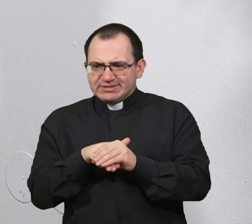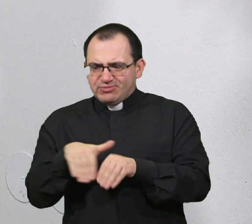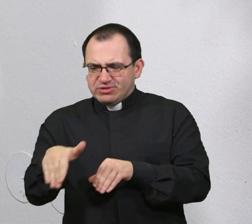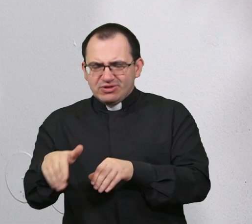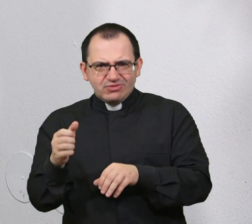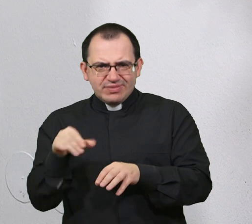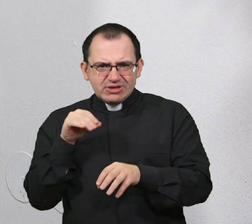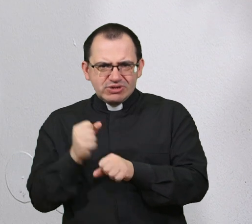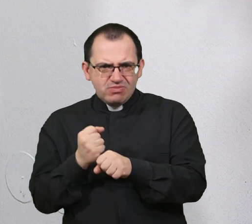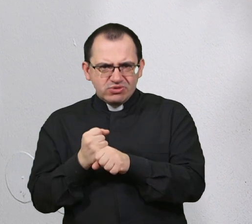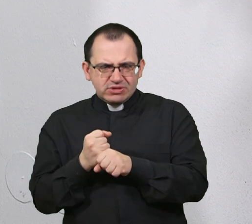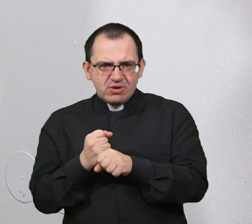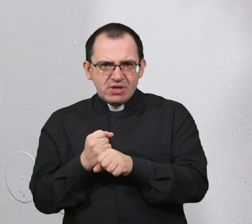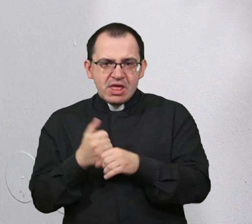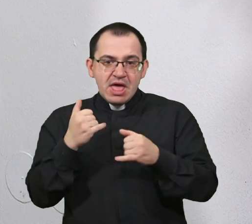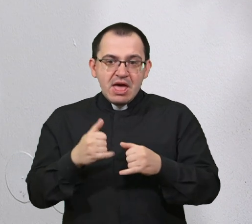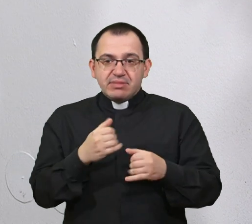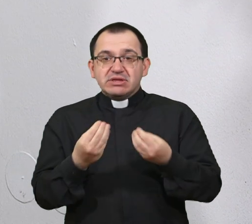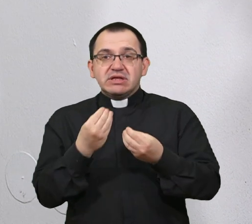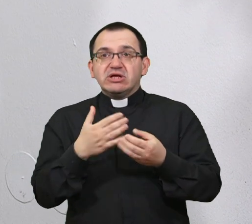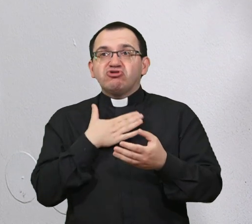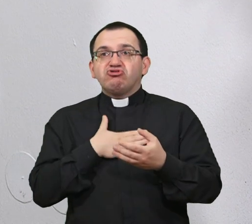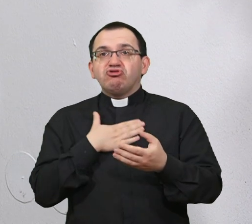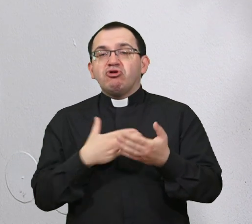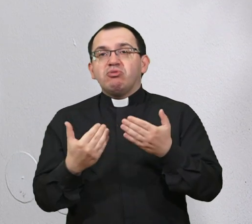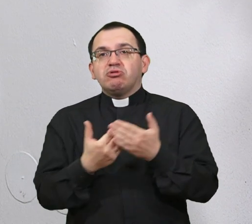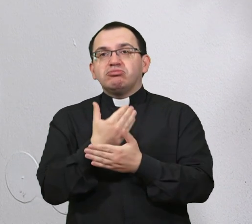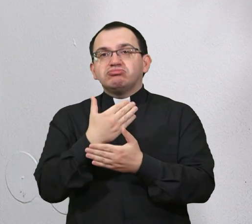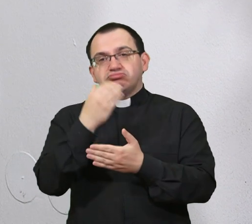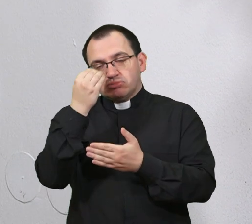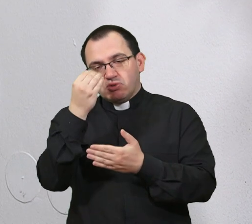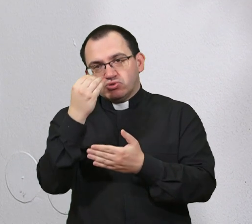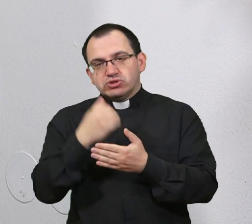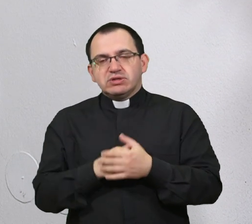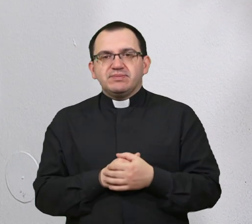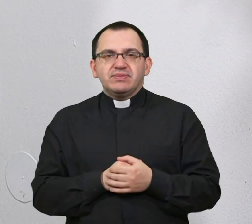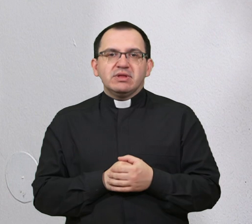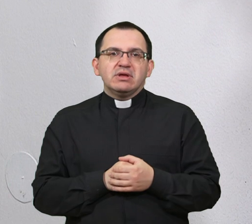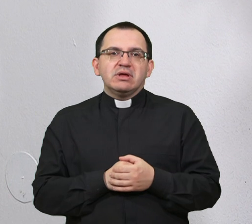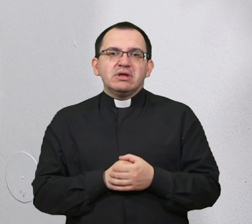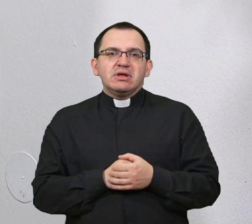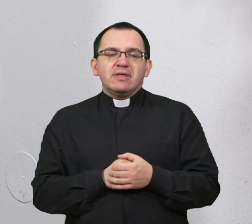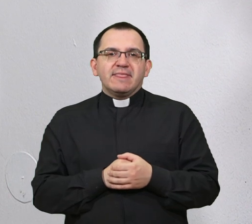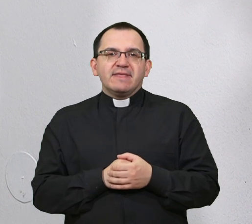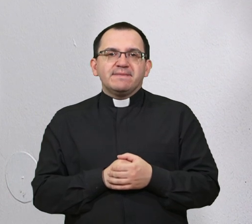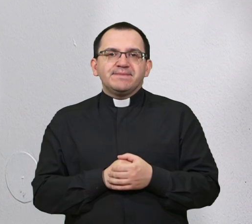naći posao, pa su krenuli u nove izazove i tako uspjeli.